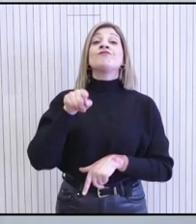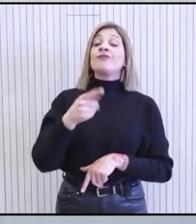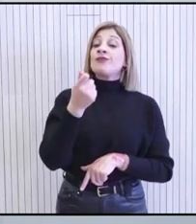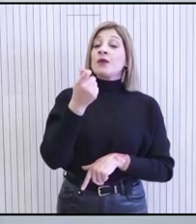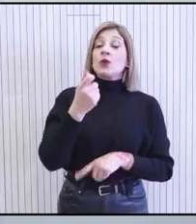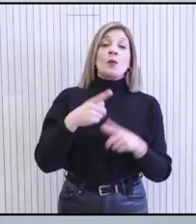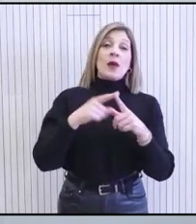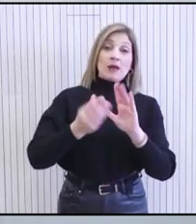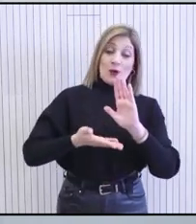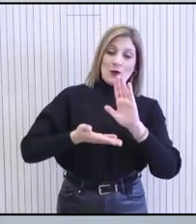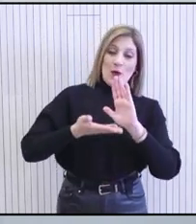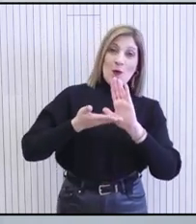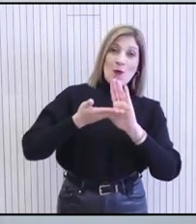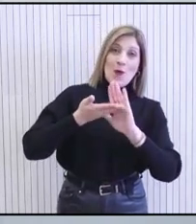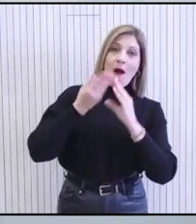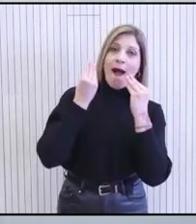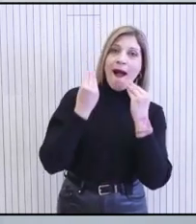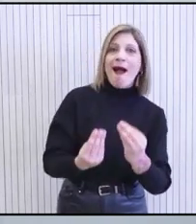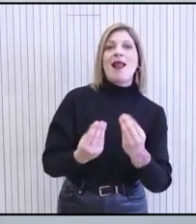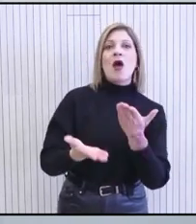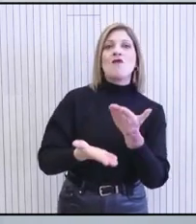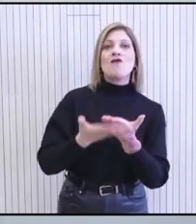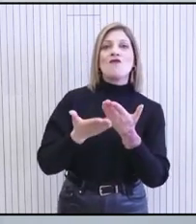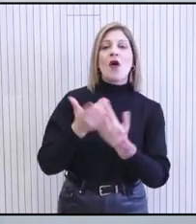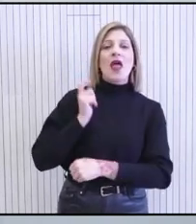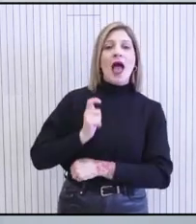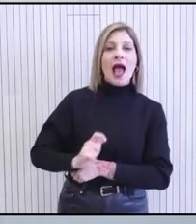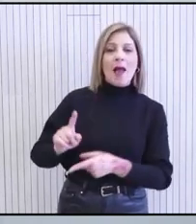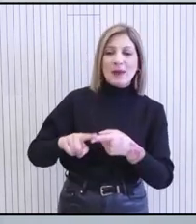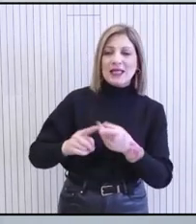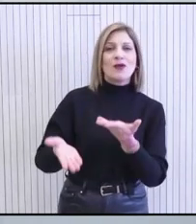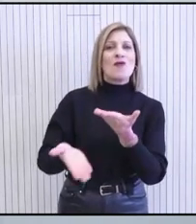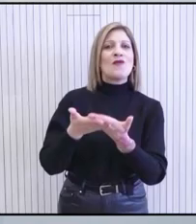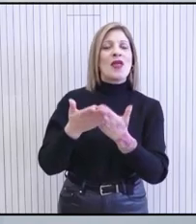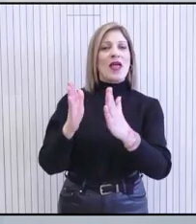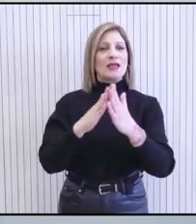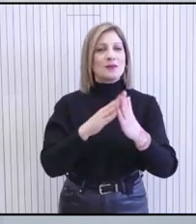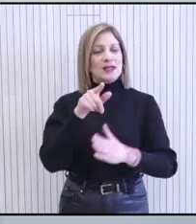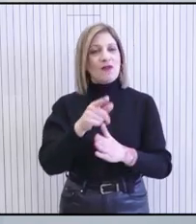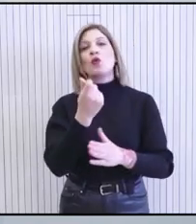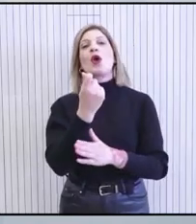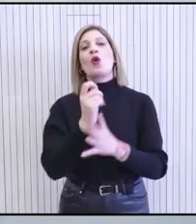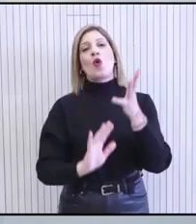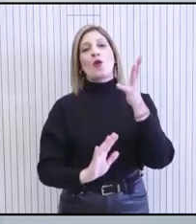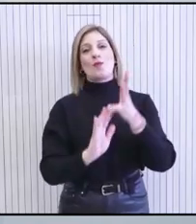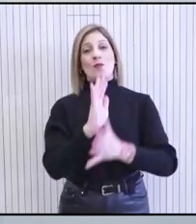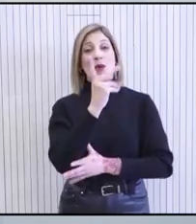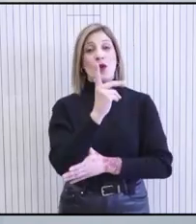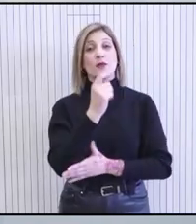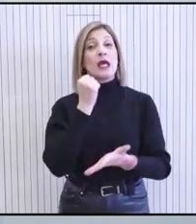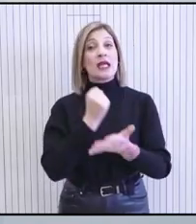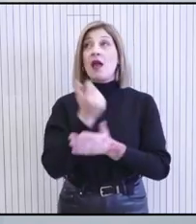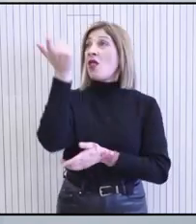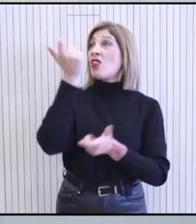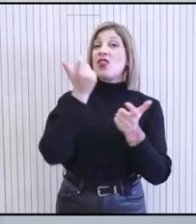Κύπρου δημιουργεί ένα πιο ευνοϊκό περιβάλλον για τα νοικοκυριά και τις επιχειρήσεις, ενισχύοντας έτσι την οικονομική ανάπτυξη, μειώνοντας το κόστος